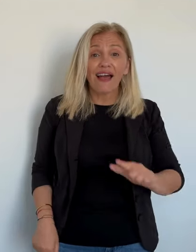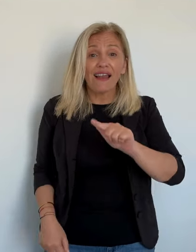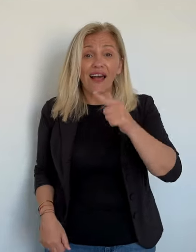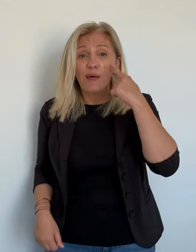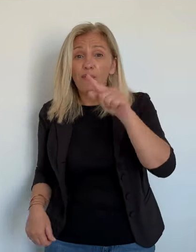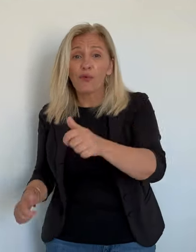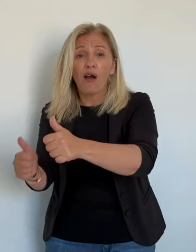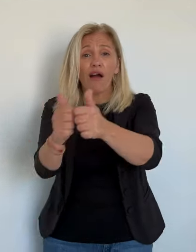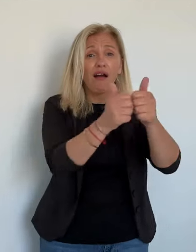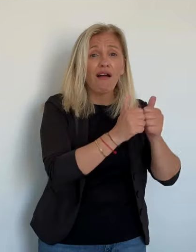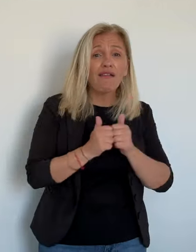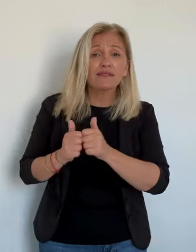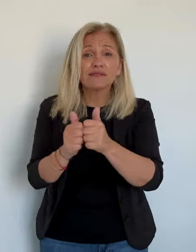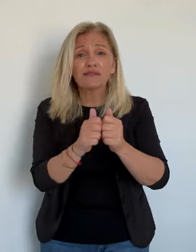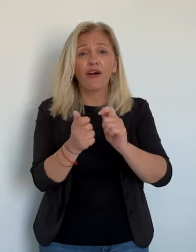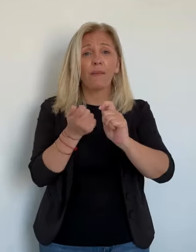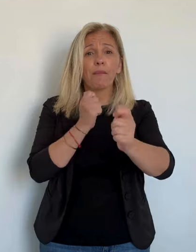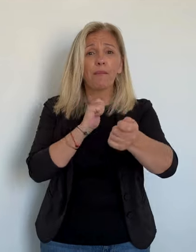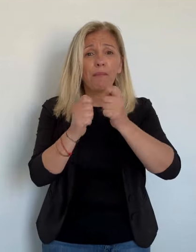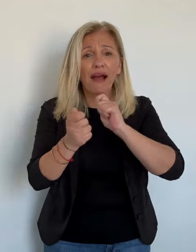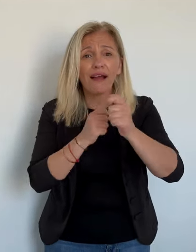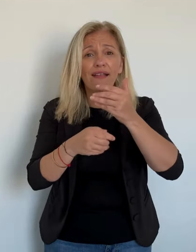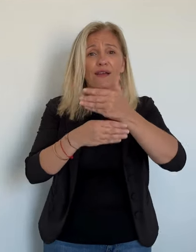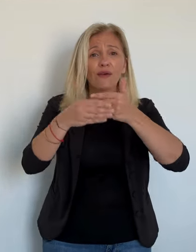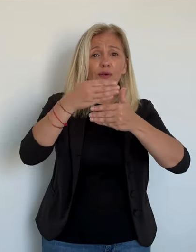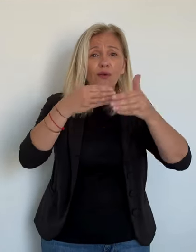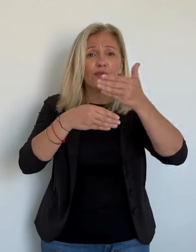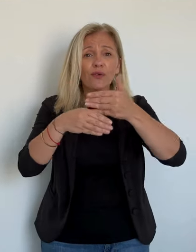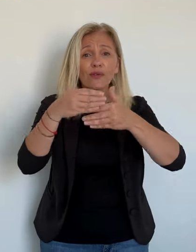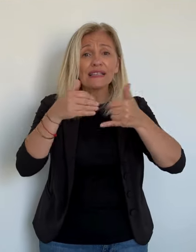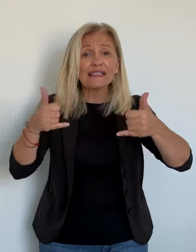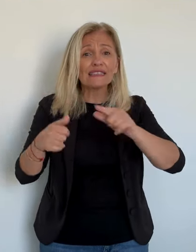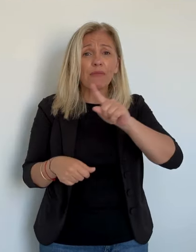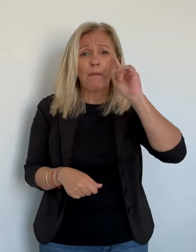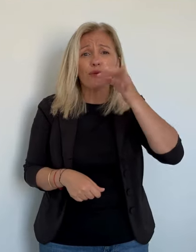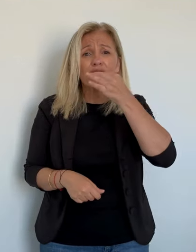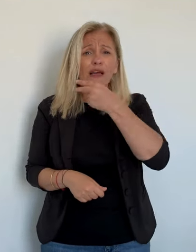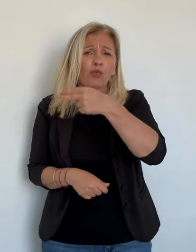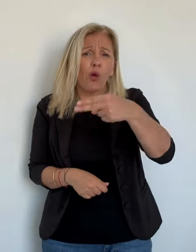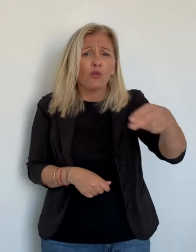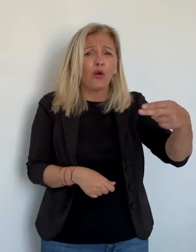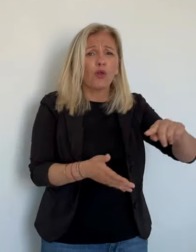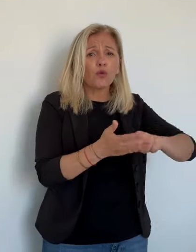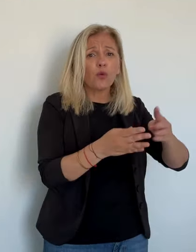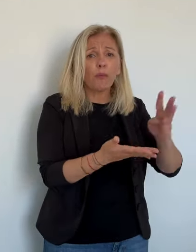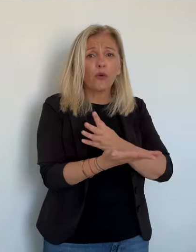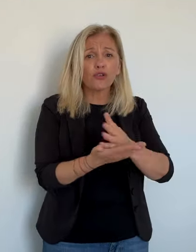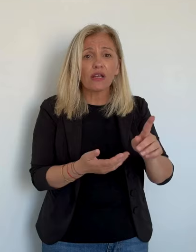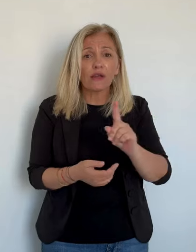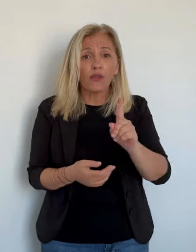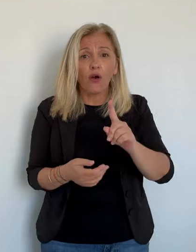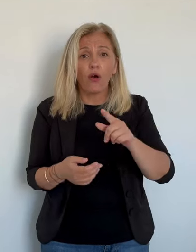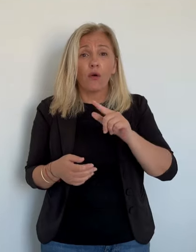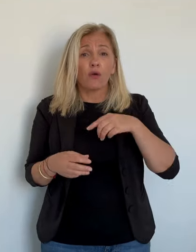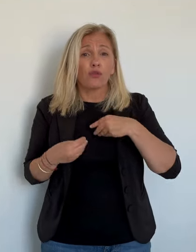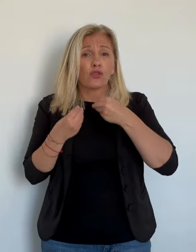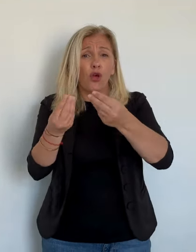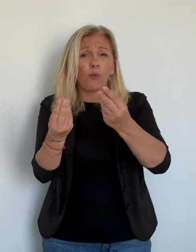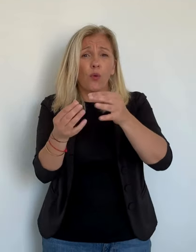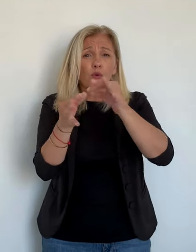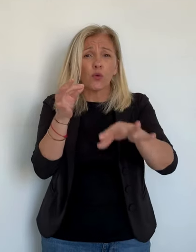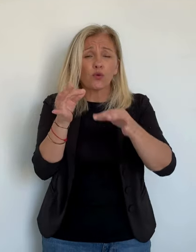à la fois dans la notion de la durée, dans la notion des étapes, très posé et qui était un interlocuteur intéressant.